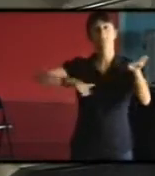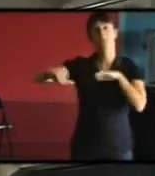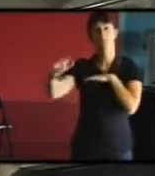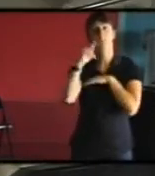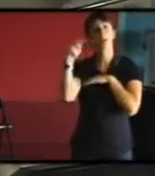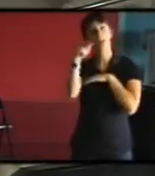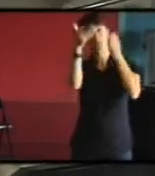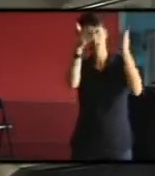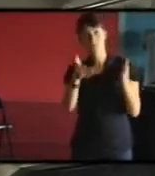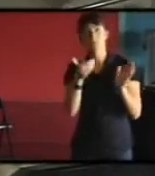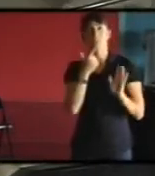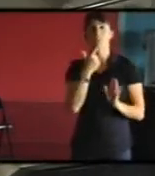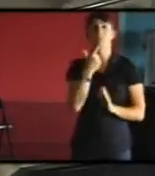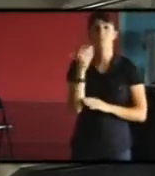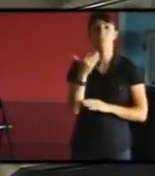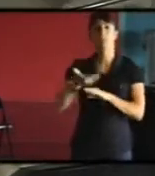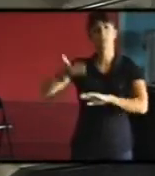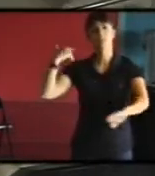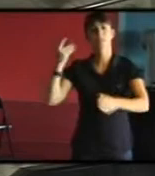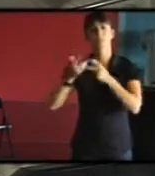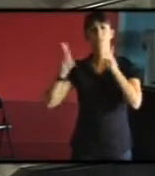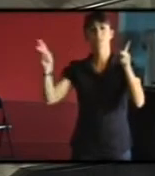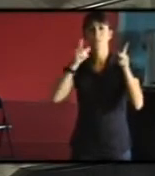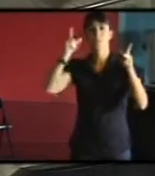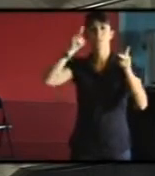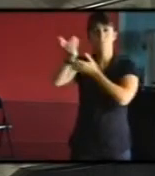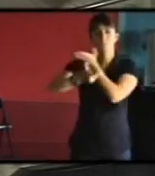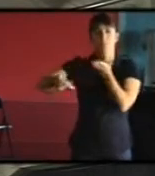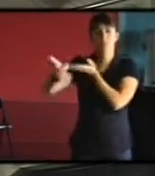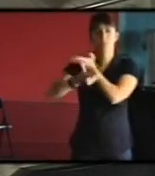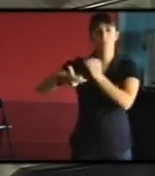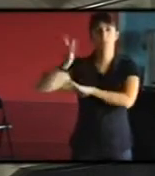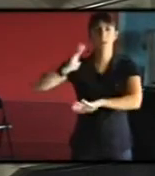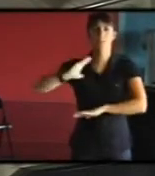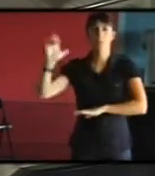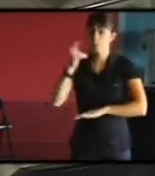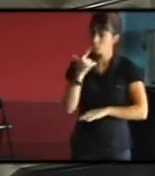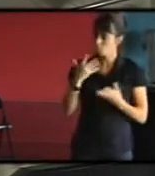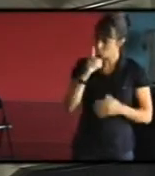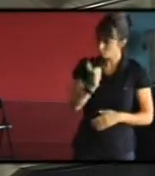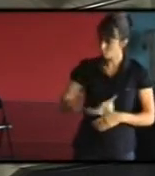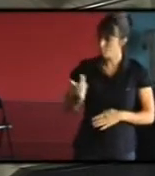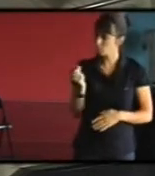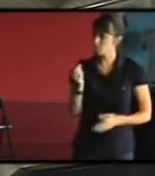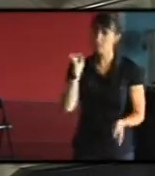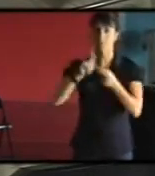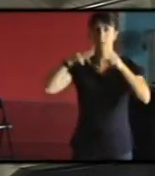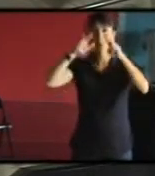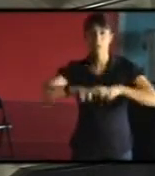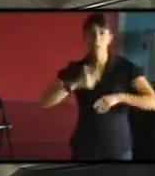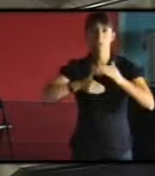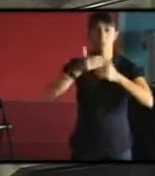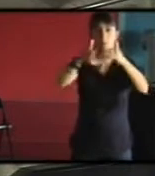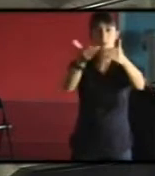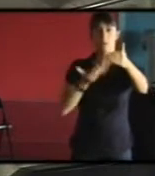de longues discussions avec Lyon, à une époque où on avait envie de faire du travail de recherche ensemble, autour de leur question du plan climat,